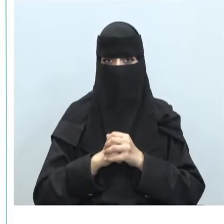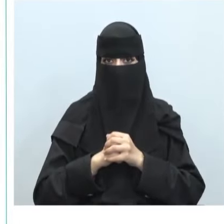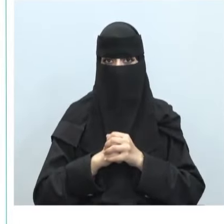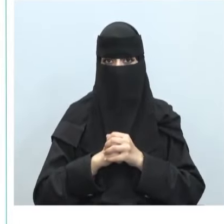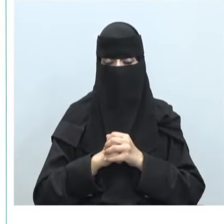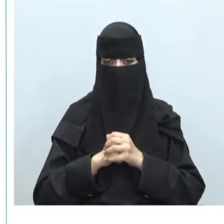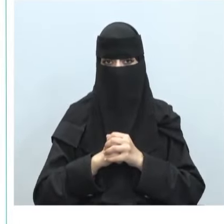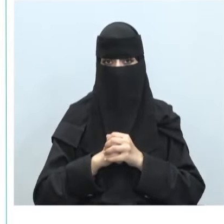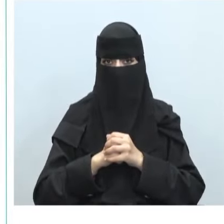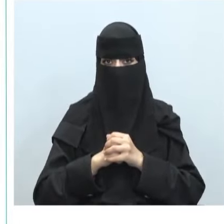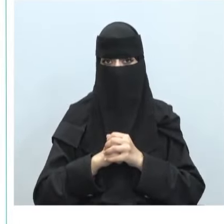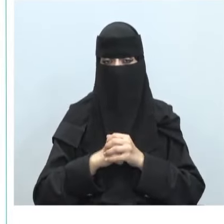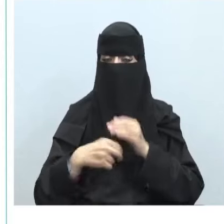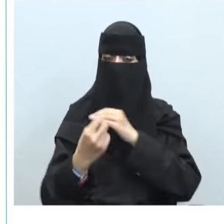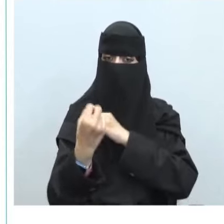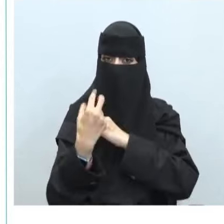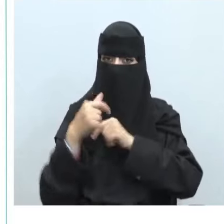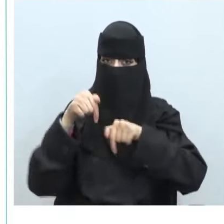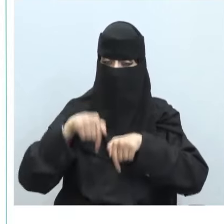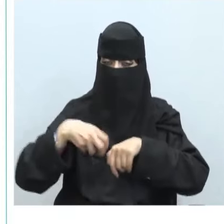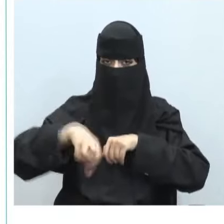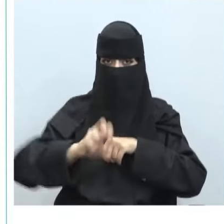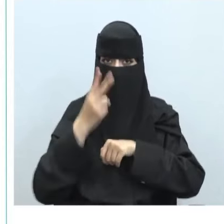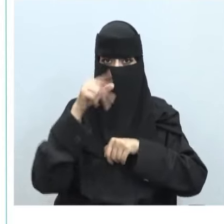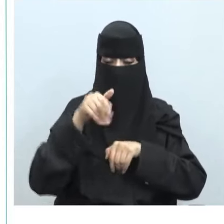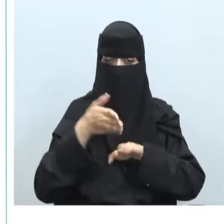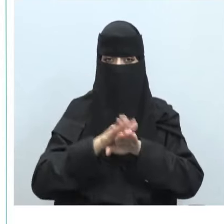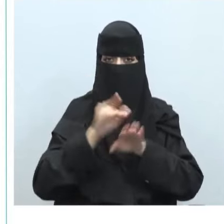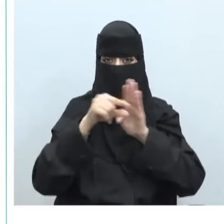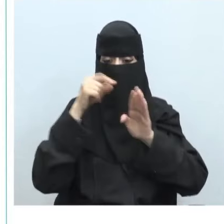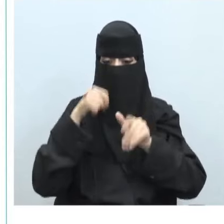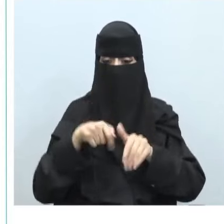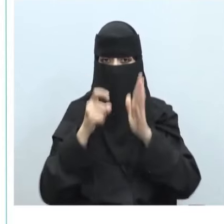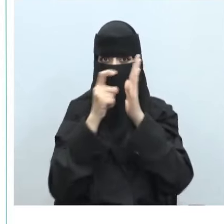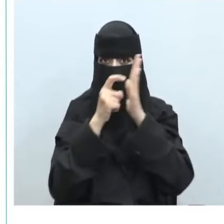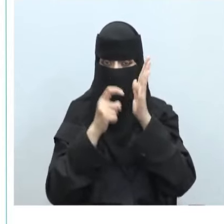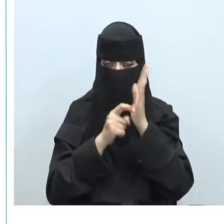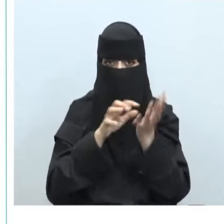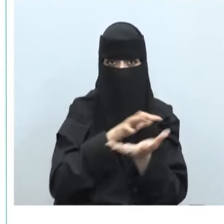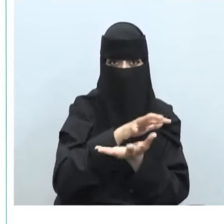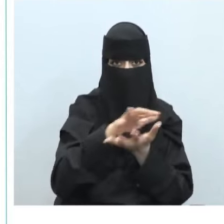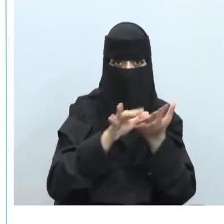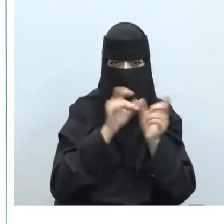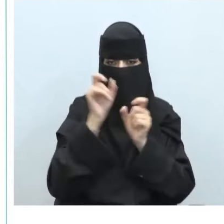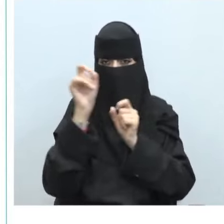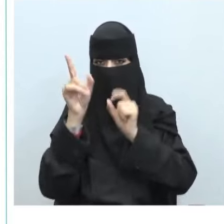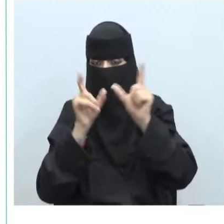سنتعلم اليوم في الجزء الثاني من هذا الدرس على أنظمة الجرائم الإلكترونية